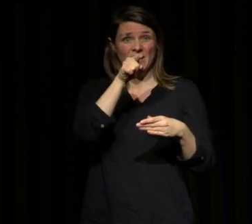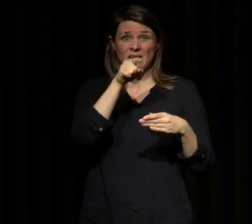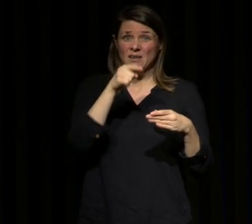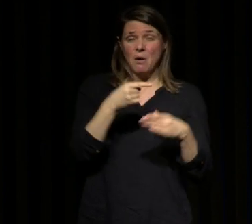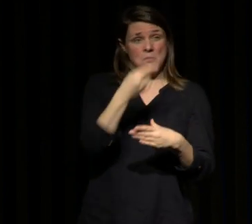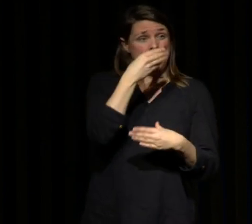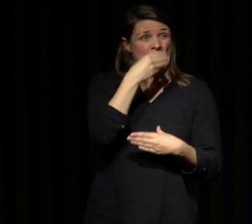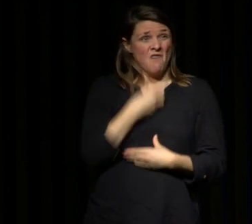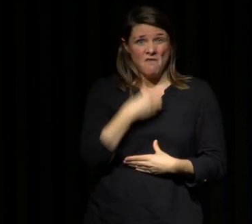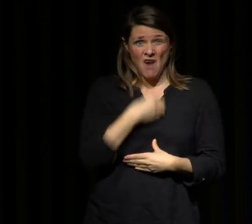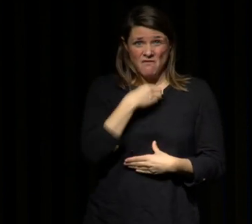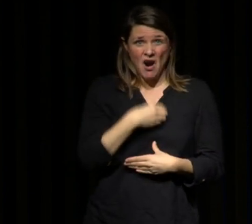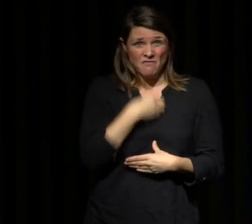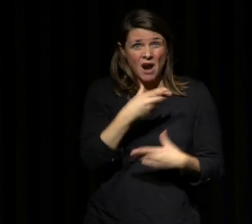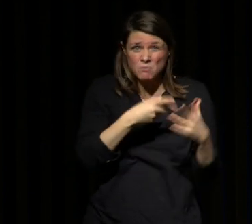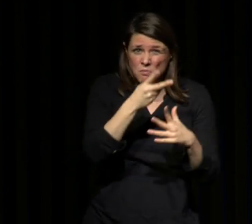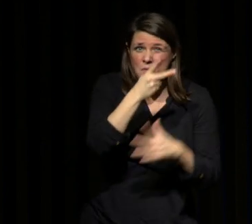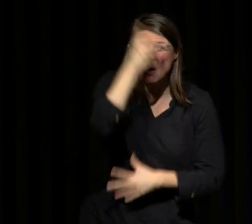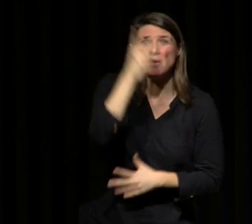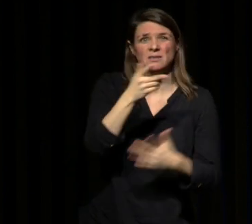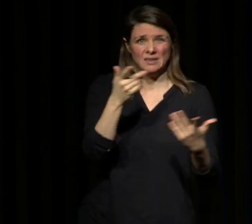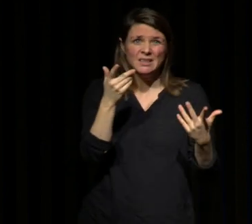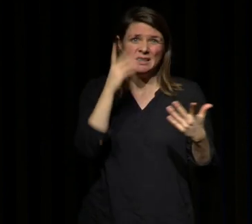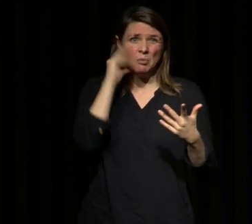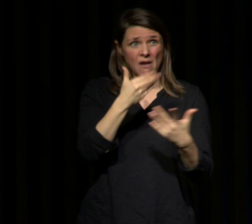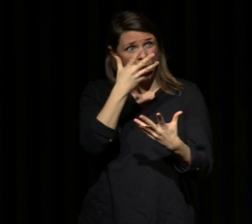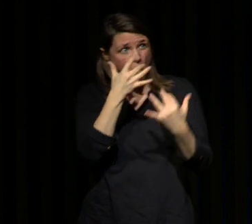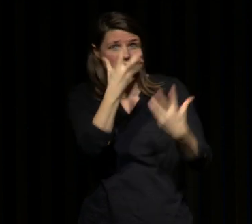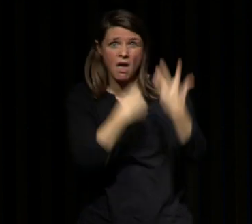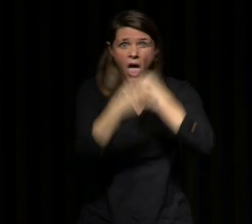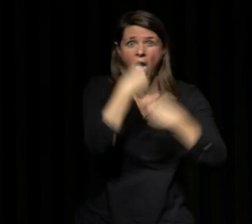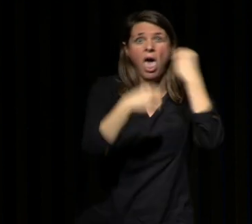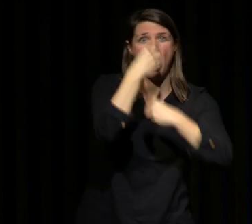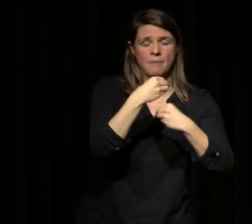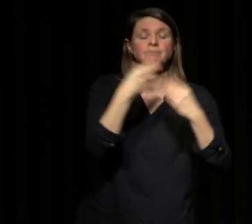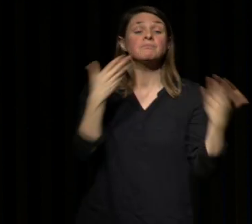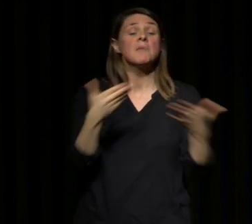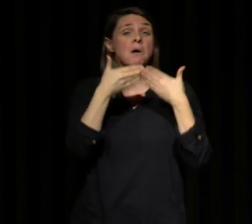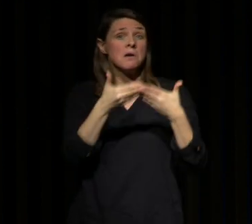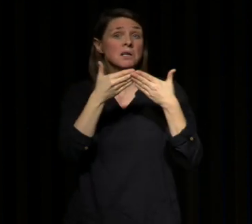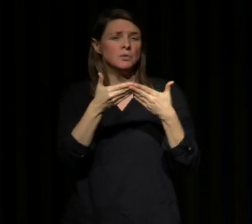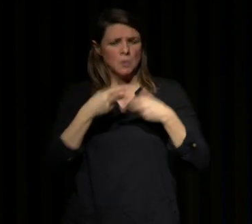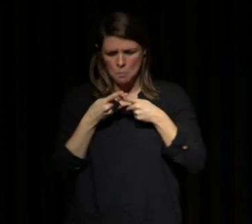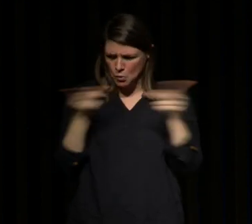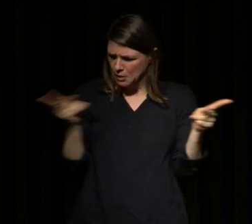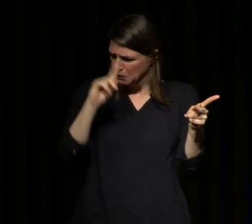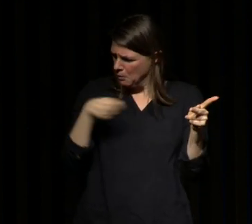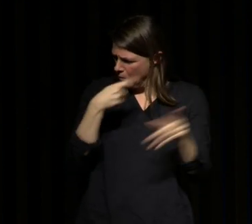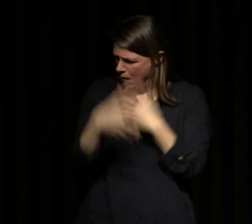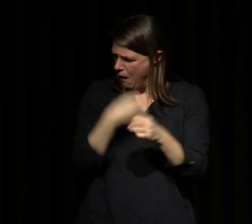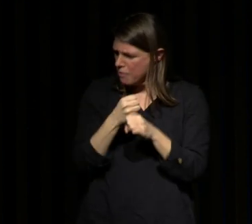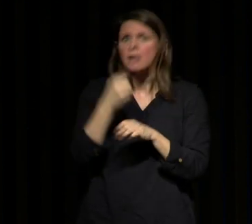satiété et donc renforce massivement l'appétit et l'envie de manger. Cette étude-là qui a été publiée dans les années